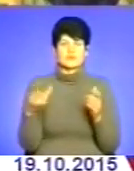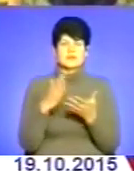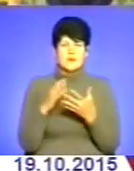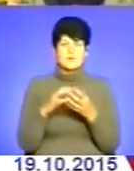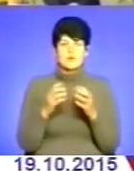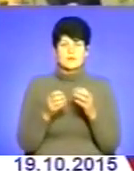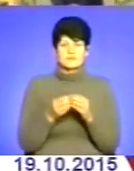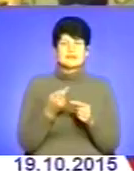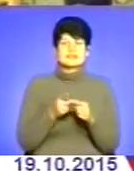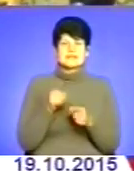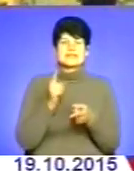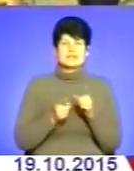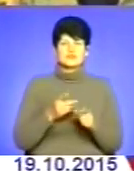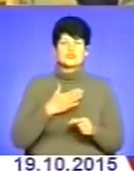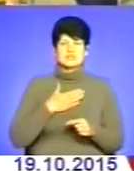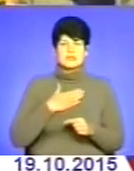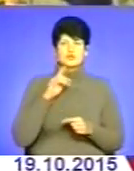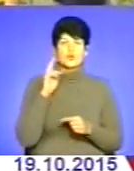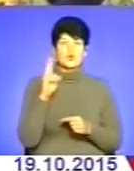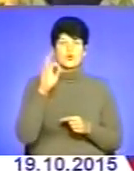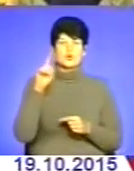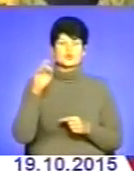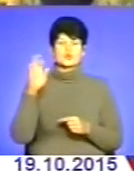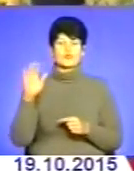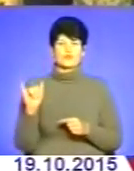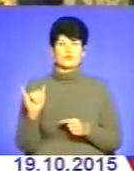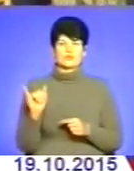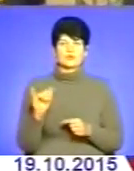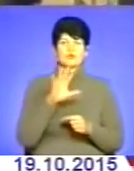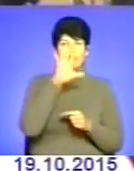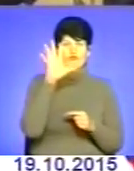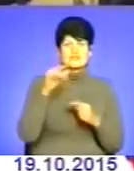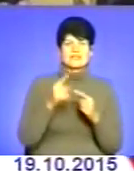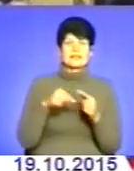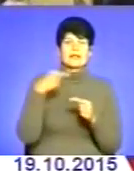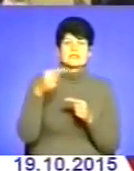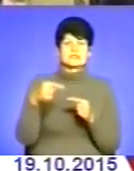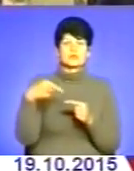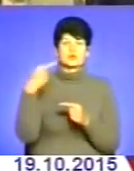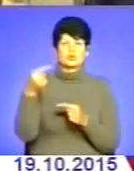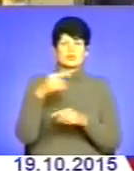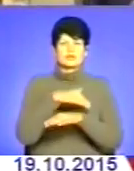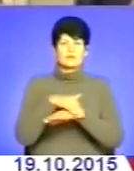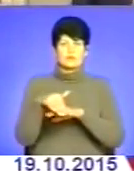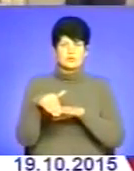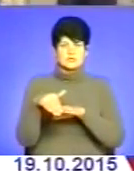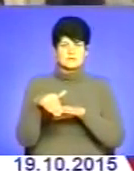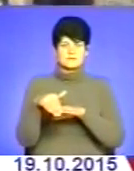це дійсно через нашу козову Фактично до всіх наступних вулиць від